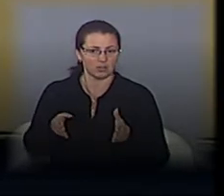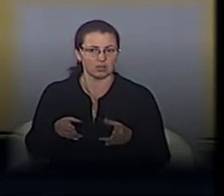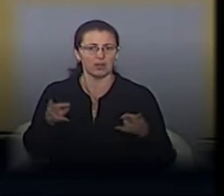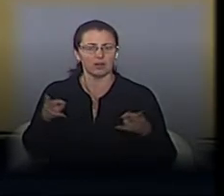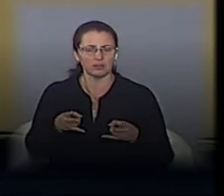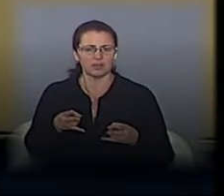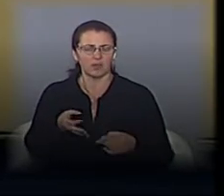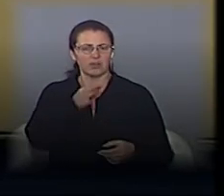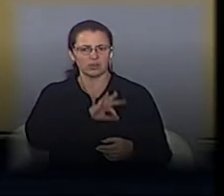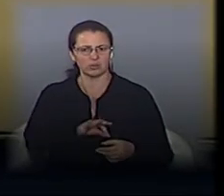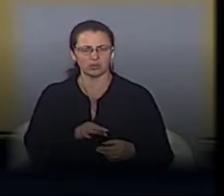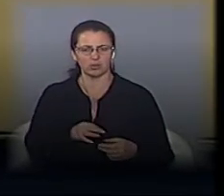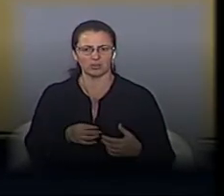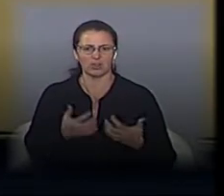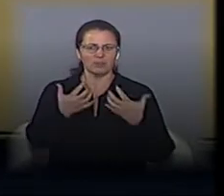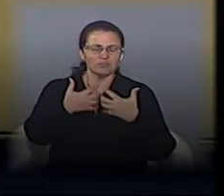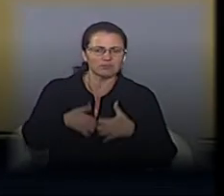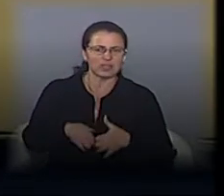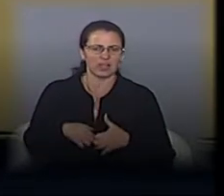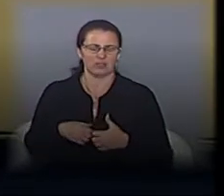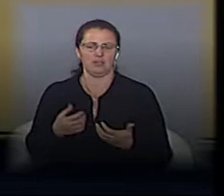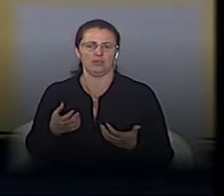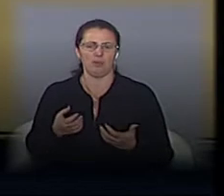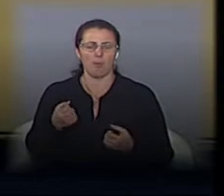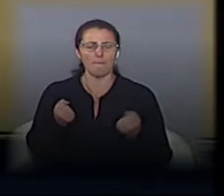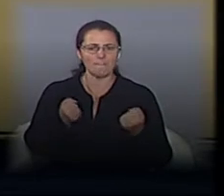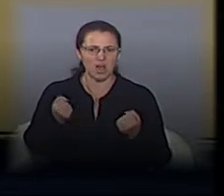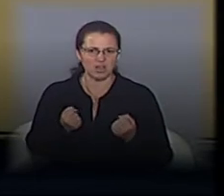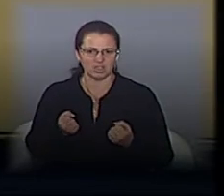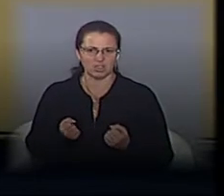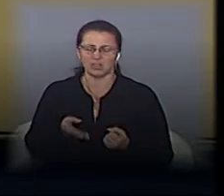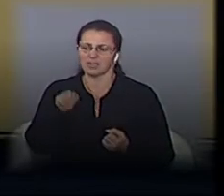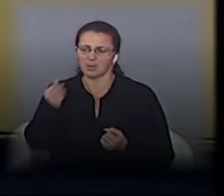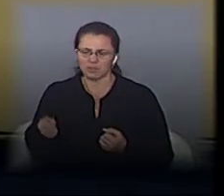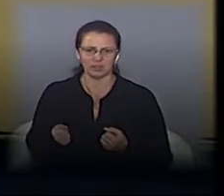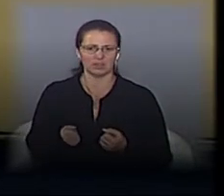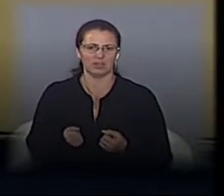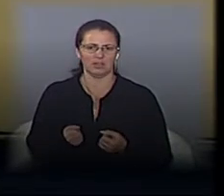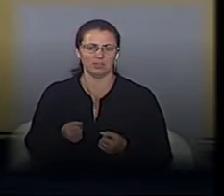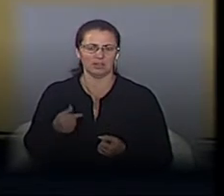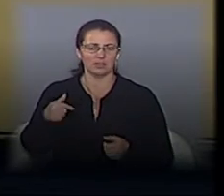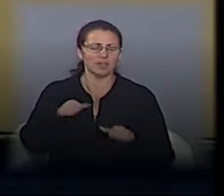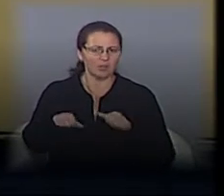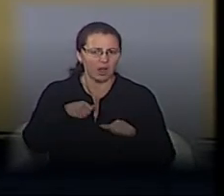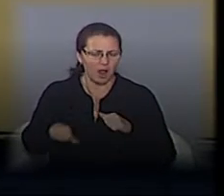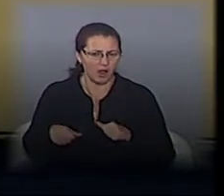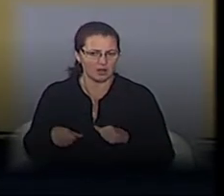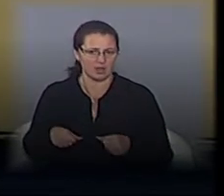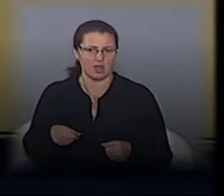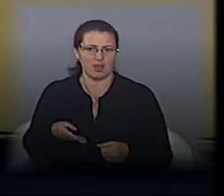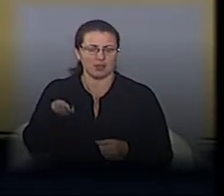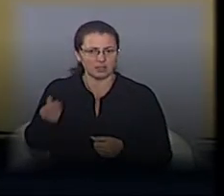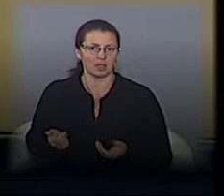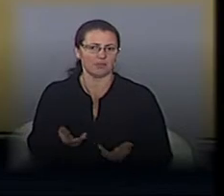навантажувач, за який необхідно заплатити, треба застосувати до нього пальне, амортизацію, людей, які цей сніг будуть допомагати